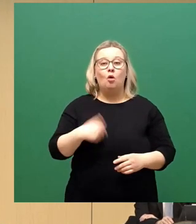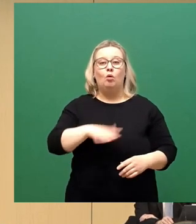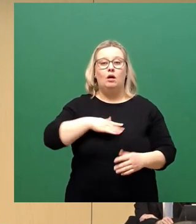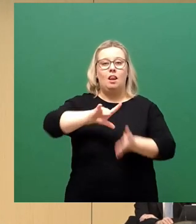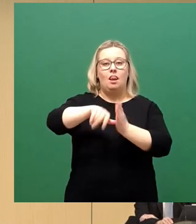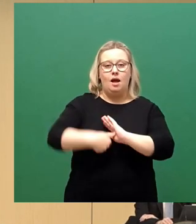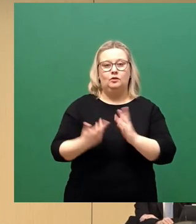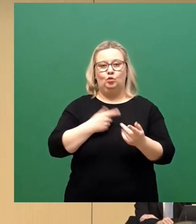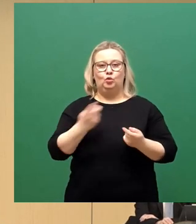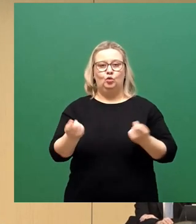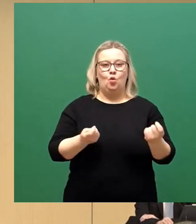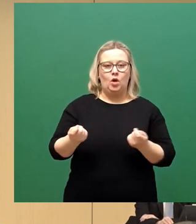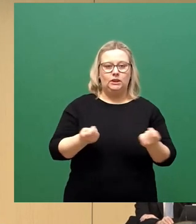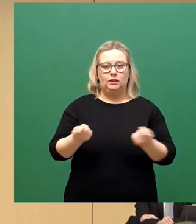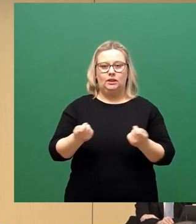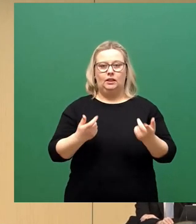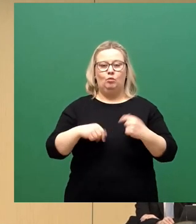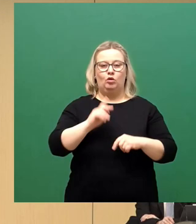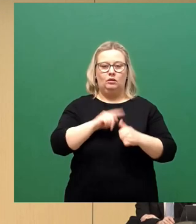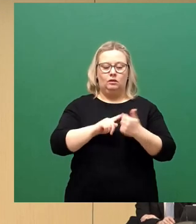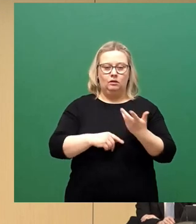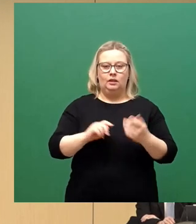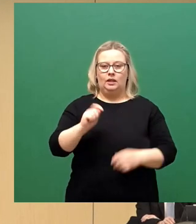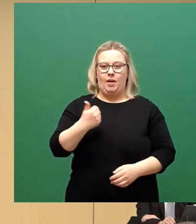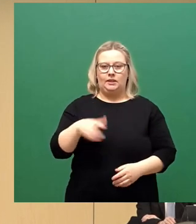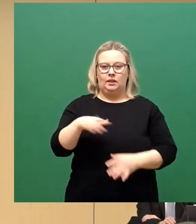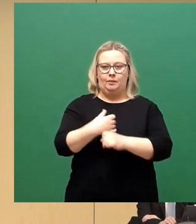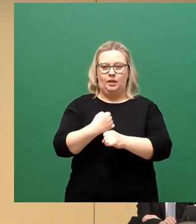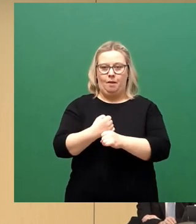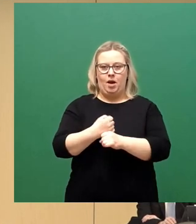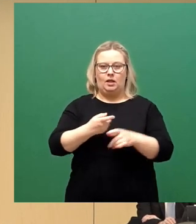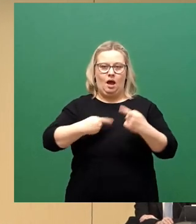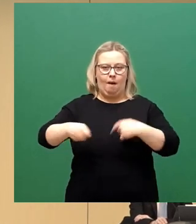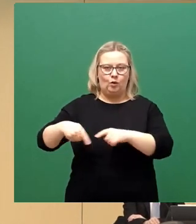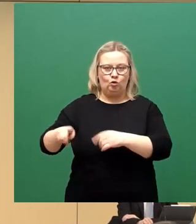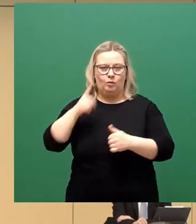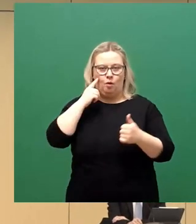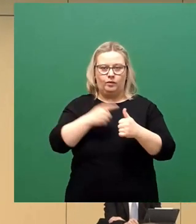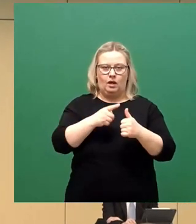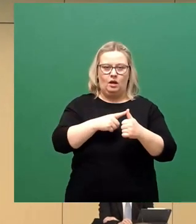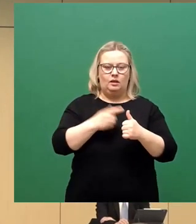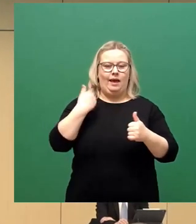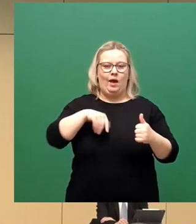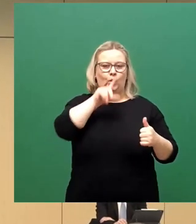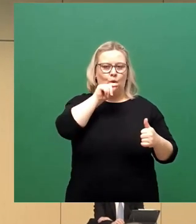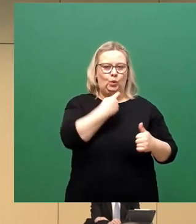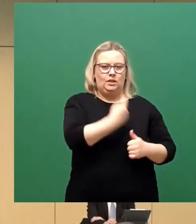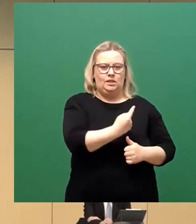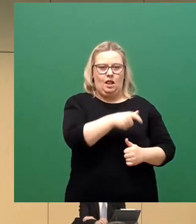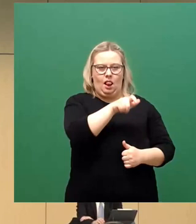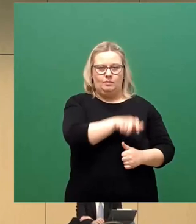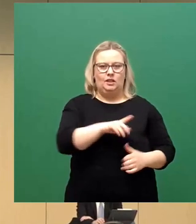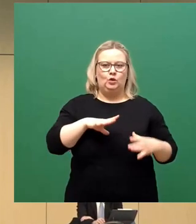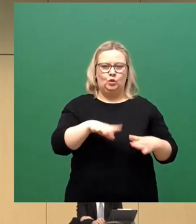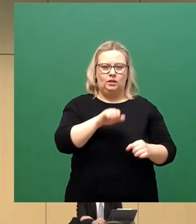organisieren. Und wenn wir alle mal durchgehen, die meisten Mitarbeiter, die Abgeordneten sind im Moment, kommen von Herrn Kühn in das Gesundheitsamt. Wir die